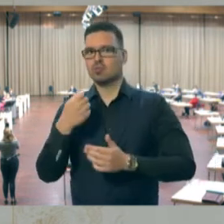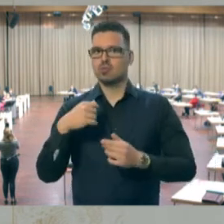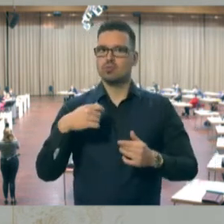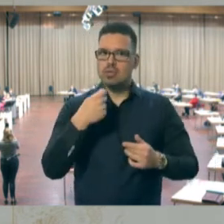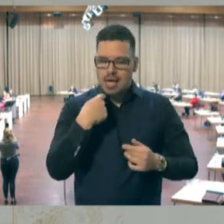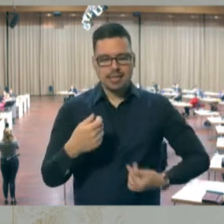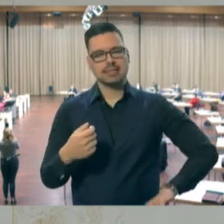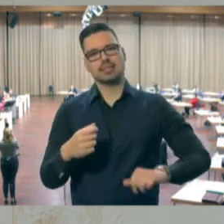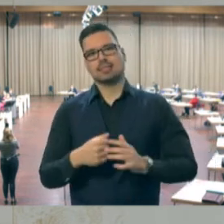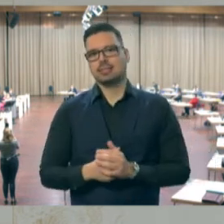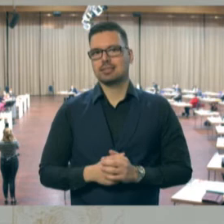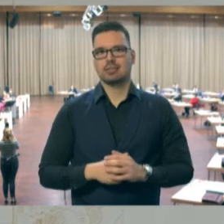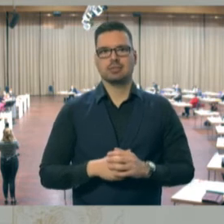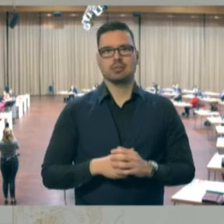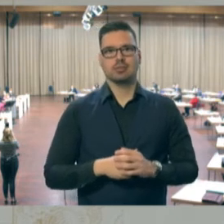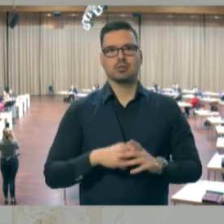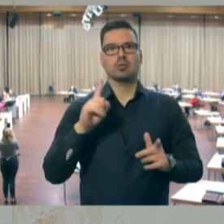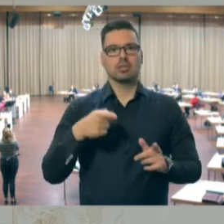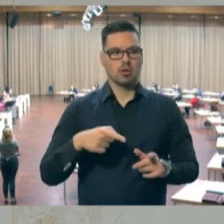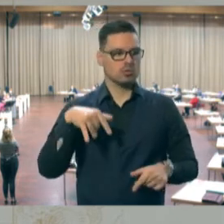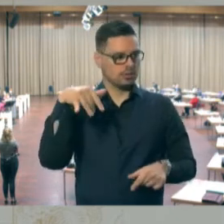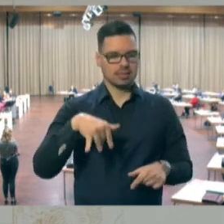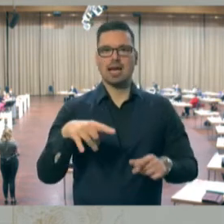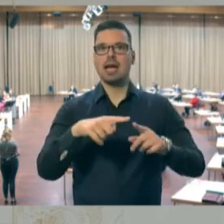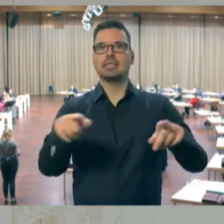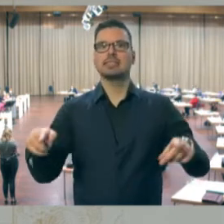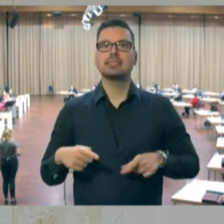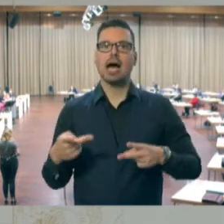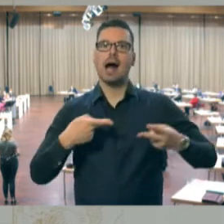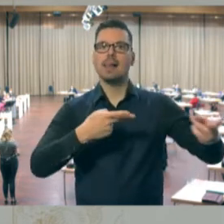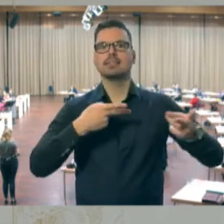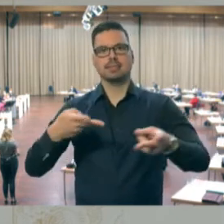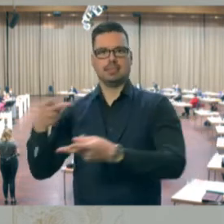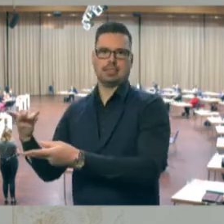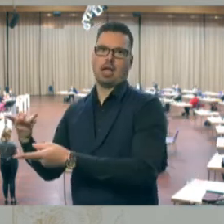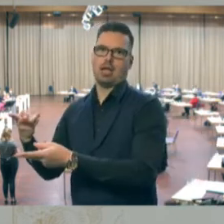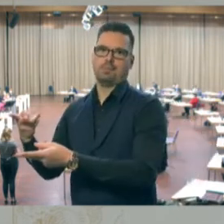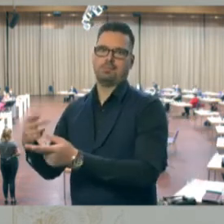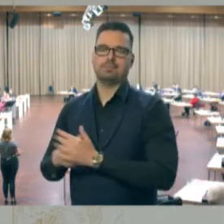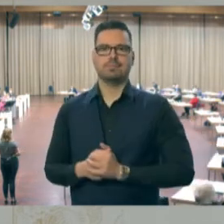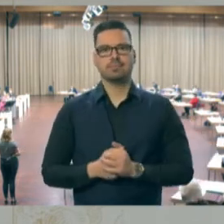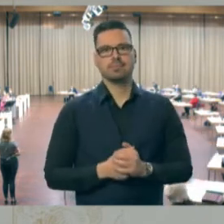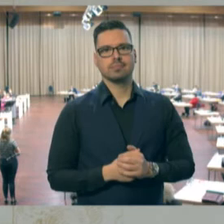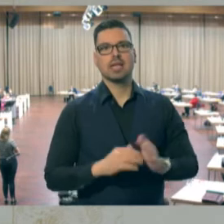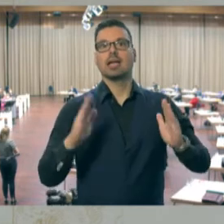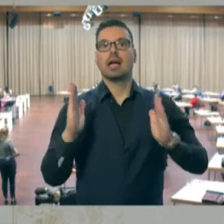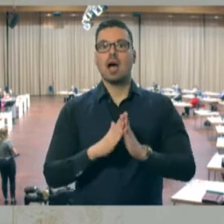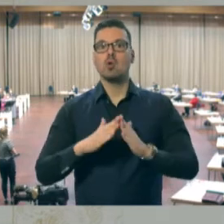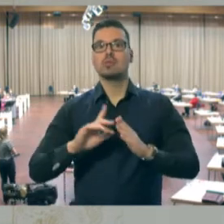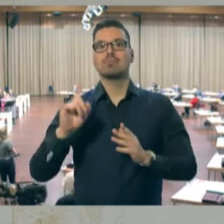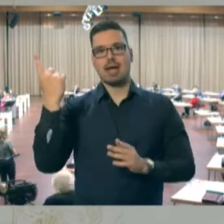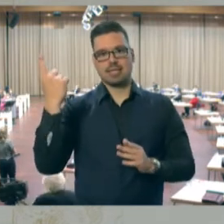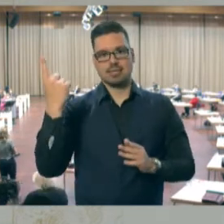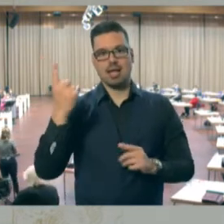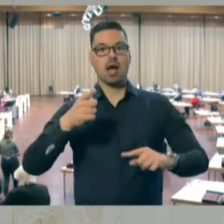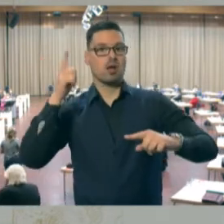natürlich auch Ihnen, den Saaldienerinnen und Saaldienern dieses Parlaments, den Hausmeistern